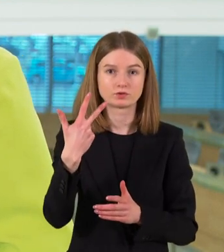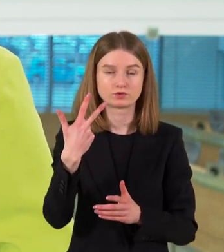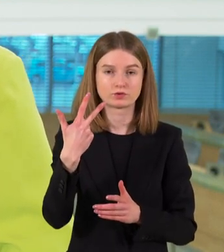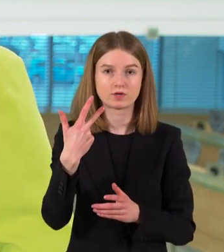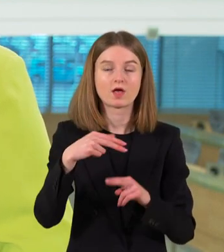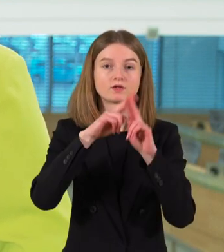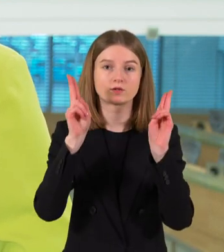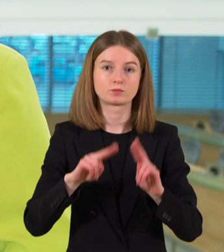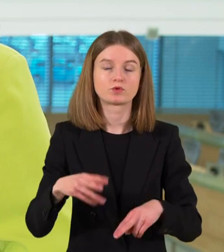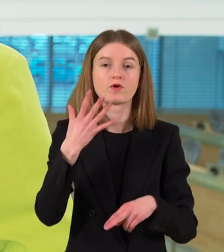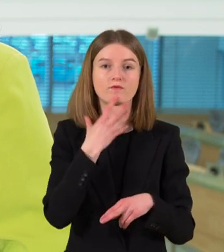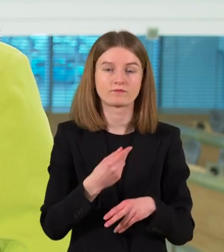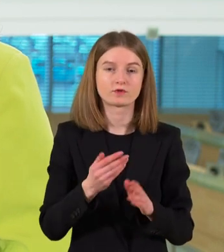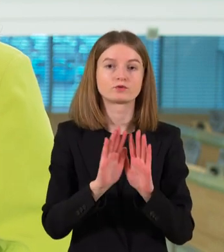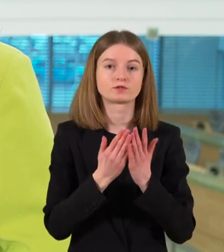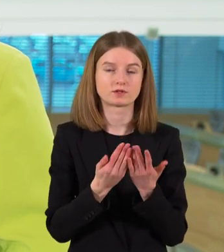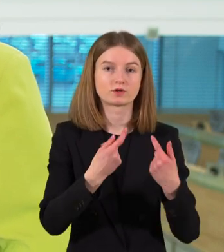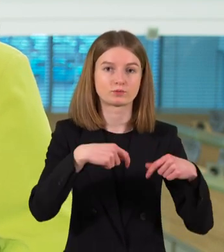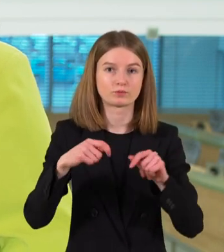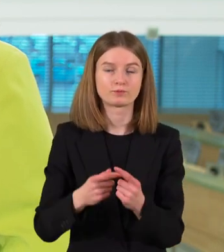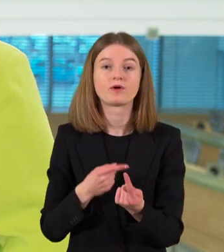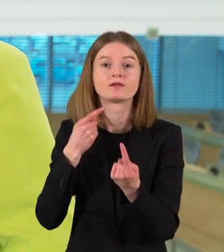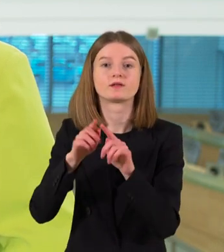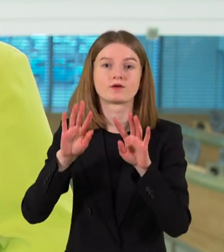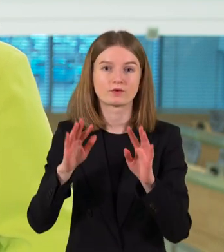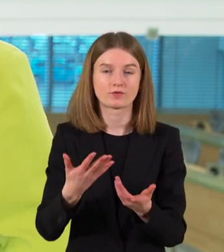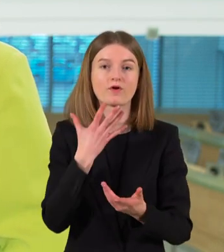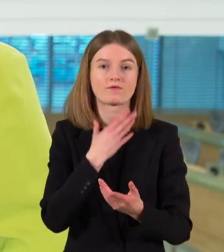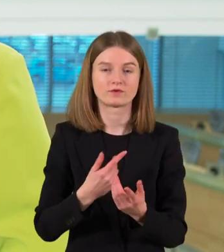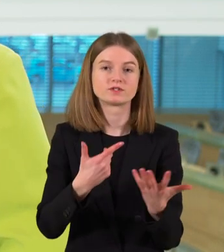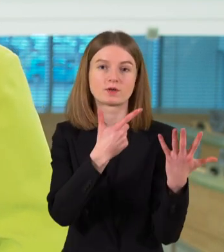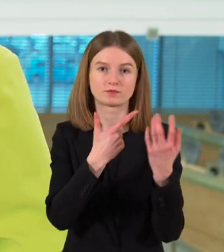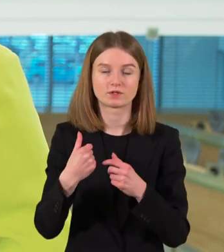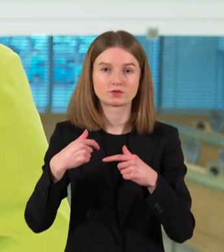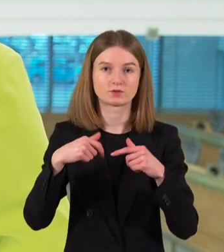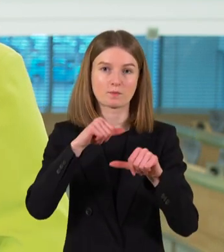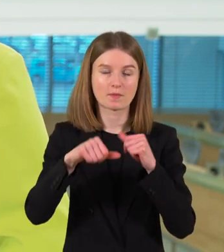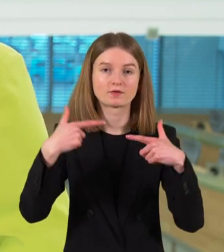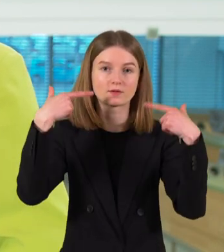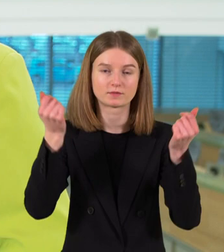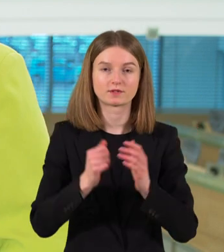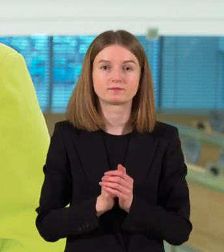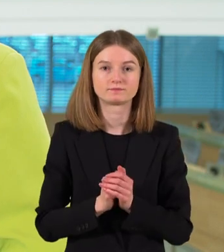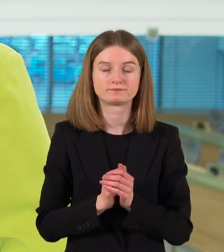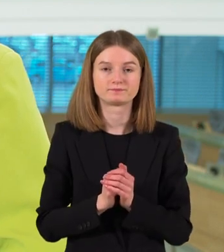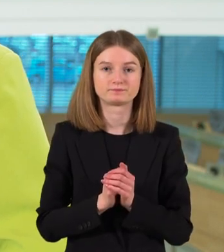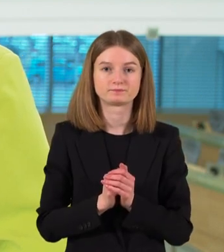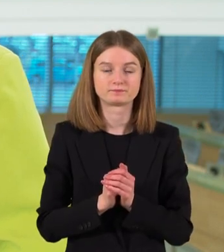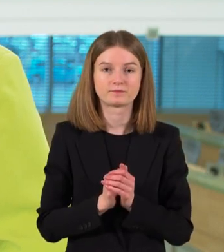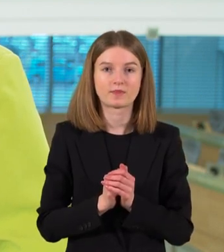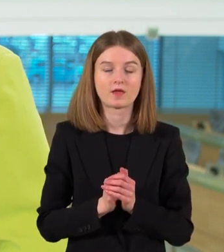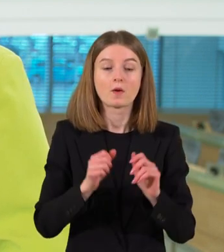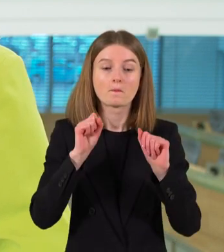mugė skirta sostinės Vilniaus septynišimtajam gimtadieniui. Seimos tendas pakvietė per įvairias veiklas iš arčiau